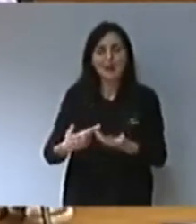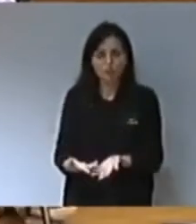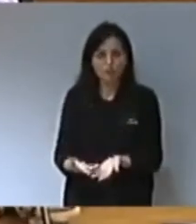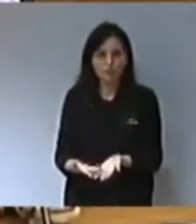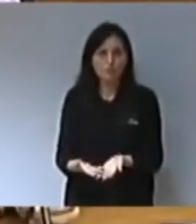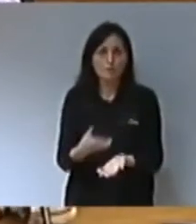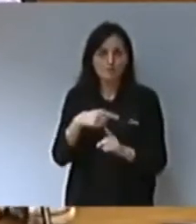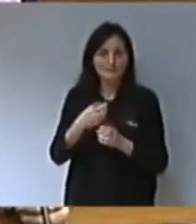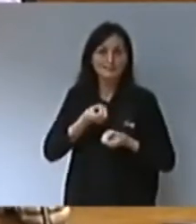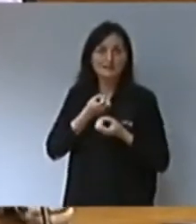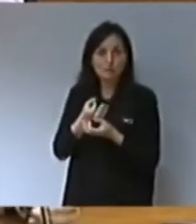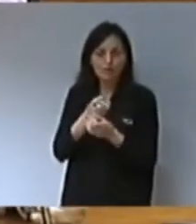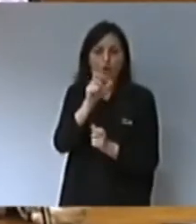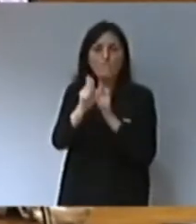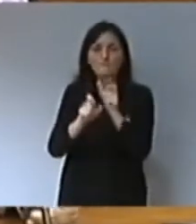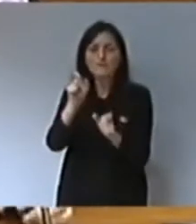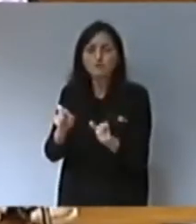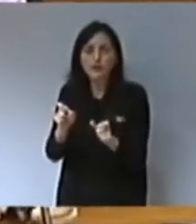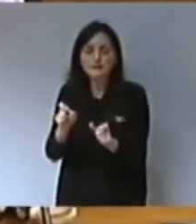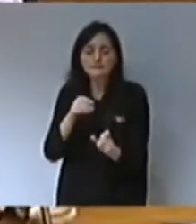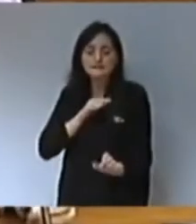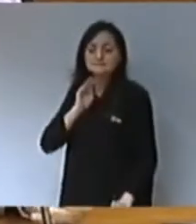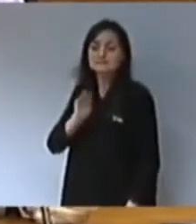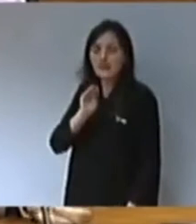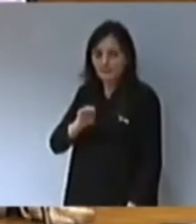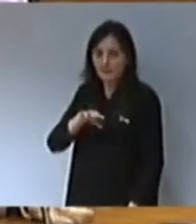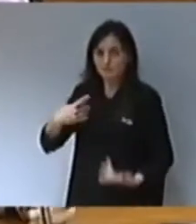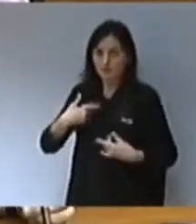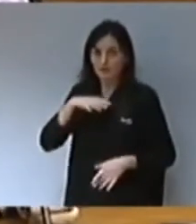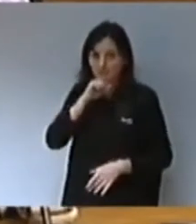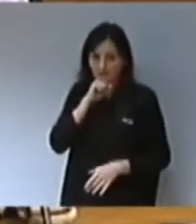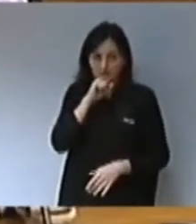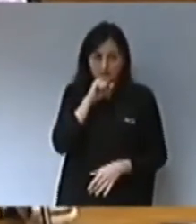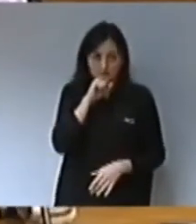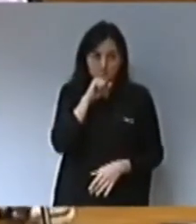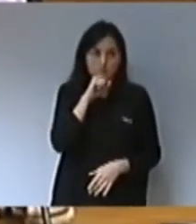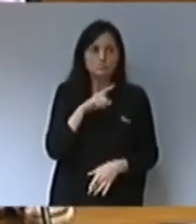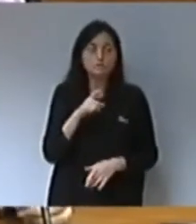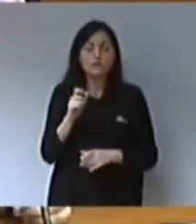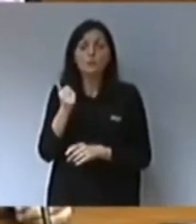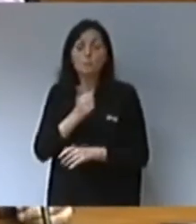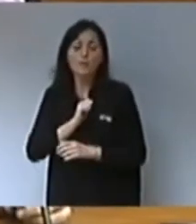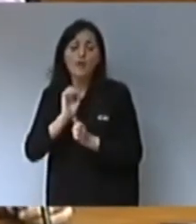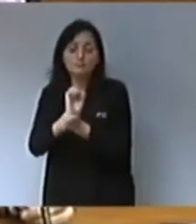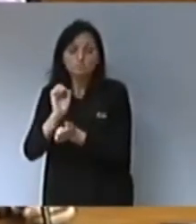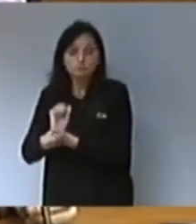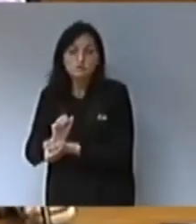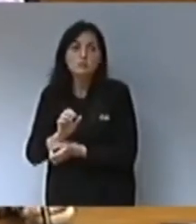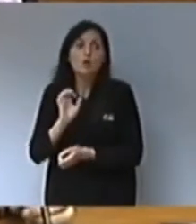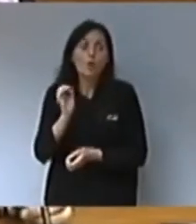així com informació sobre les persones convocants, el possible atestat que n'hi haguera fet i també les